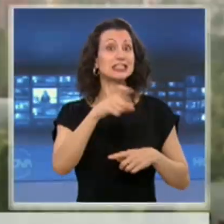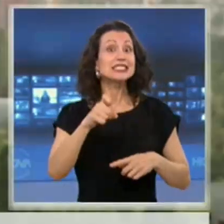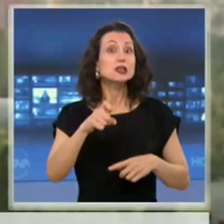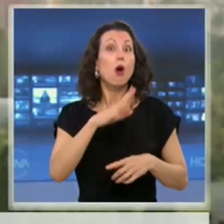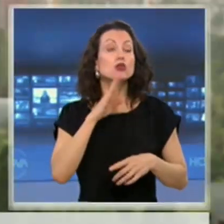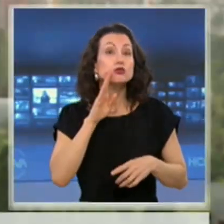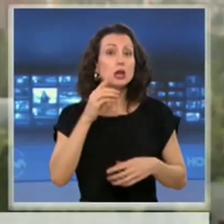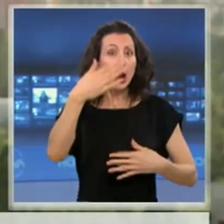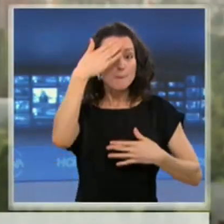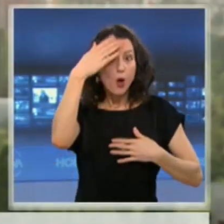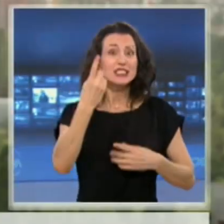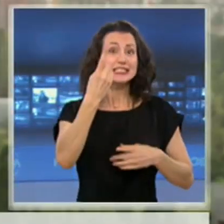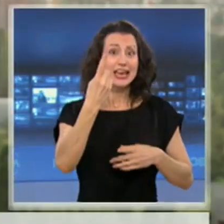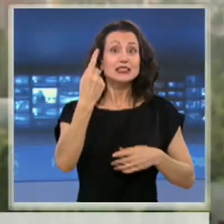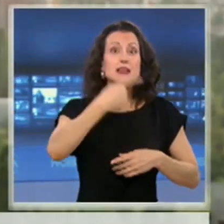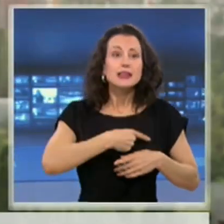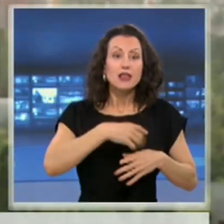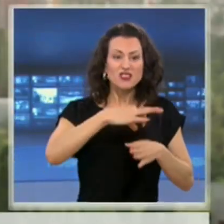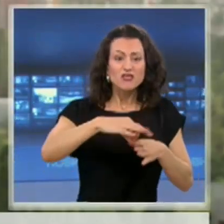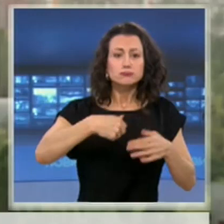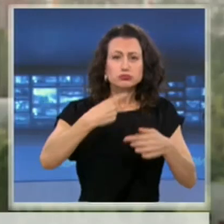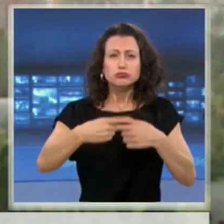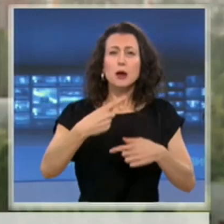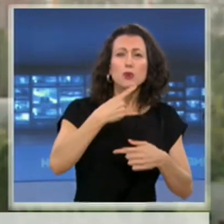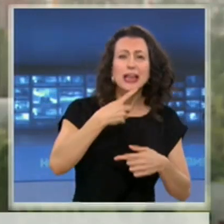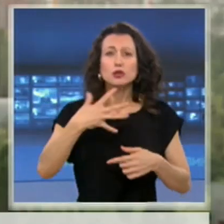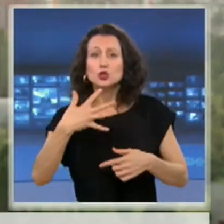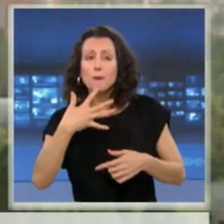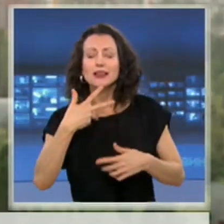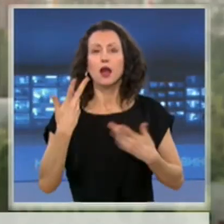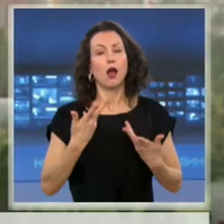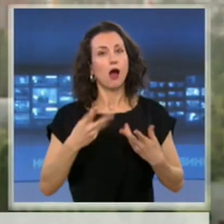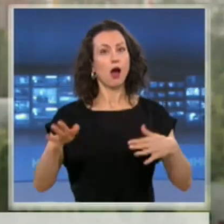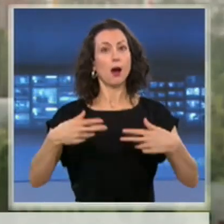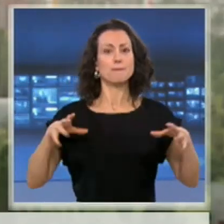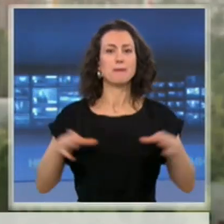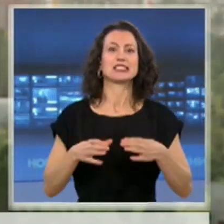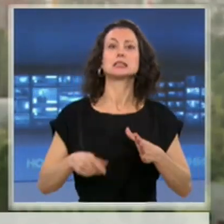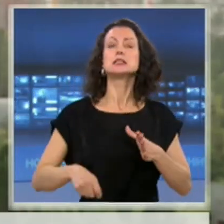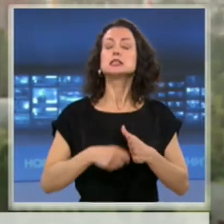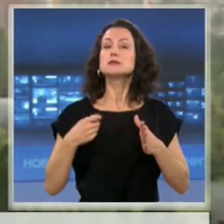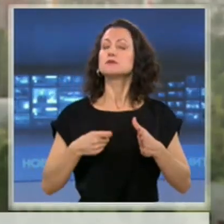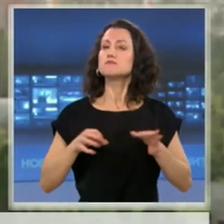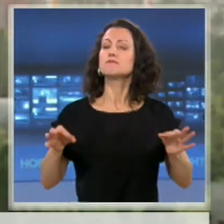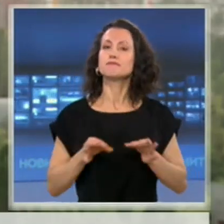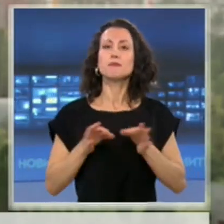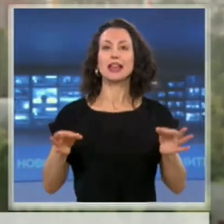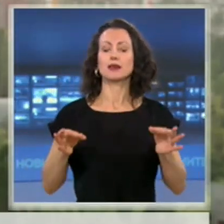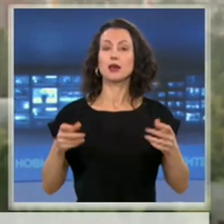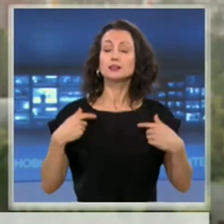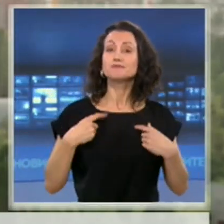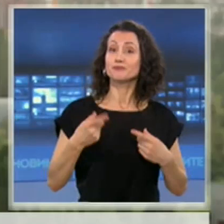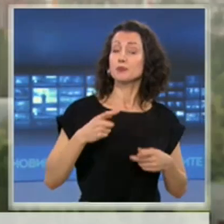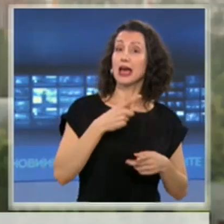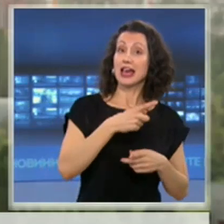Не спазването на карантинните ограничения може да ни коства глоба между 300 и 1000 лева при първо нарушение и между 1000 и 2000 при второ. Между